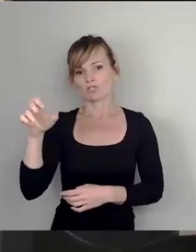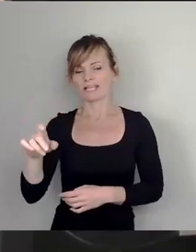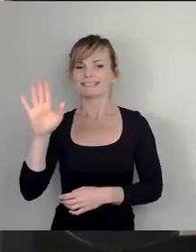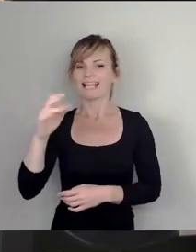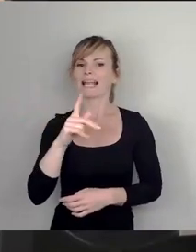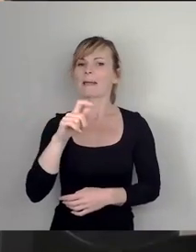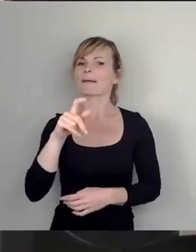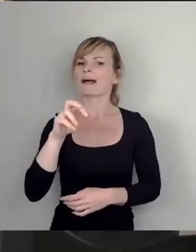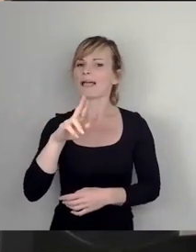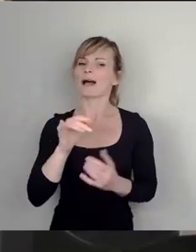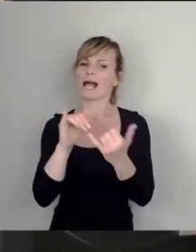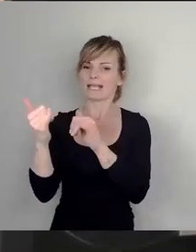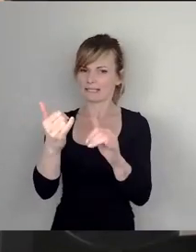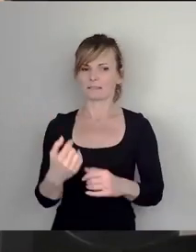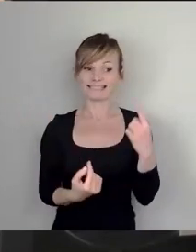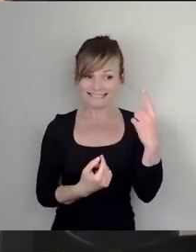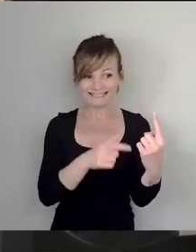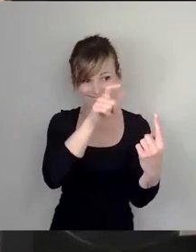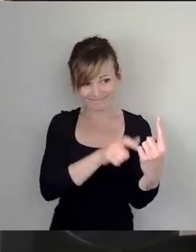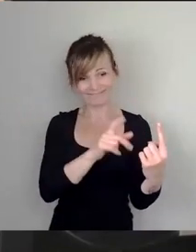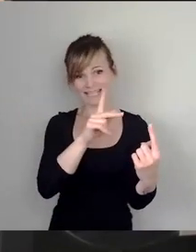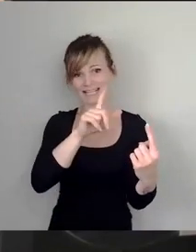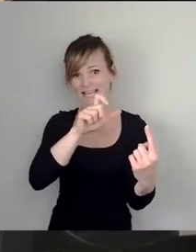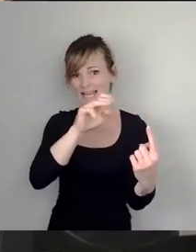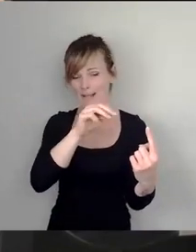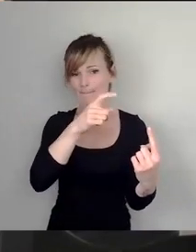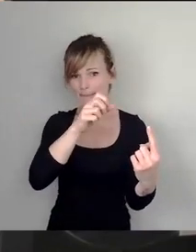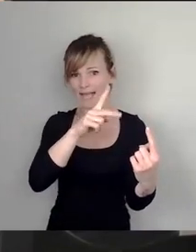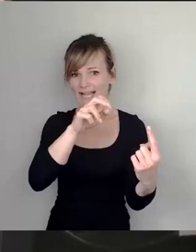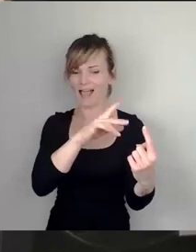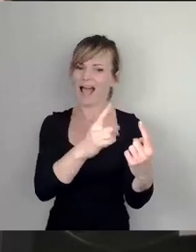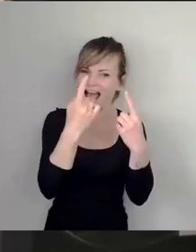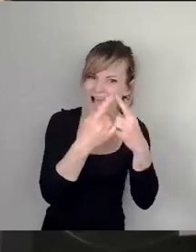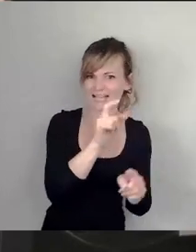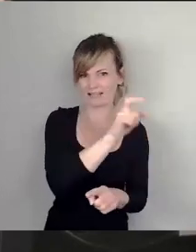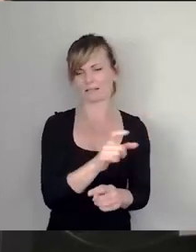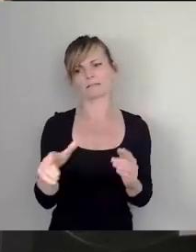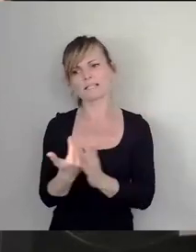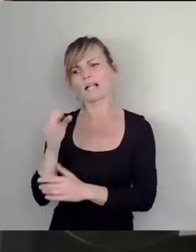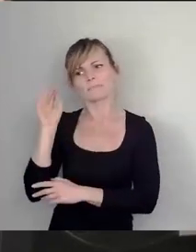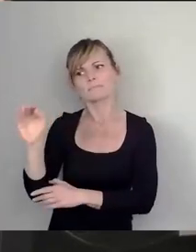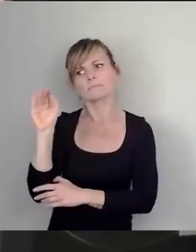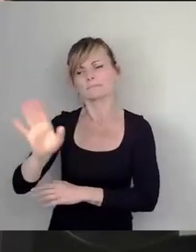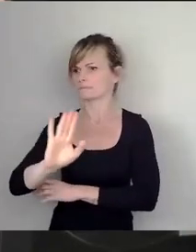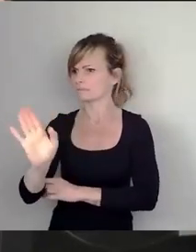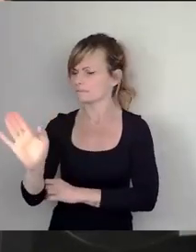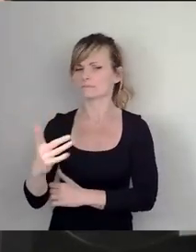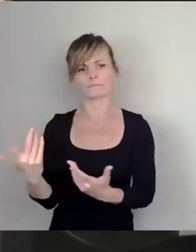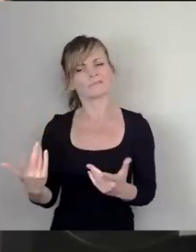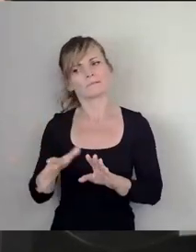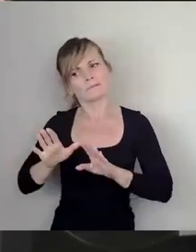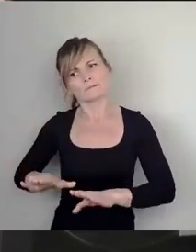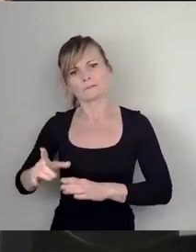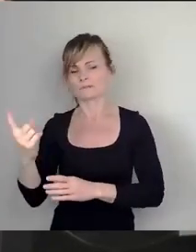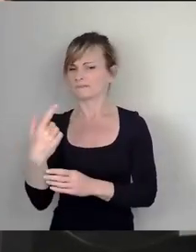Klemperer ist es eben nicht so. Insofern würde ich Sie gerne auch ein bisschen maßregeln in Bezug auf die Tatsache, dass Sie hier fehlende